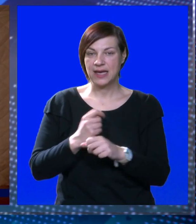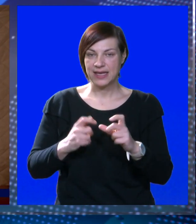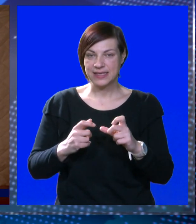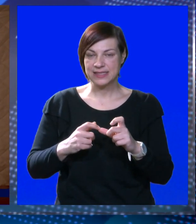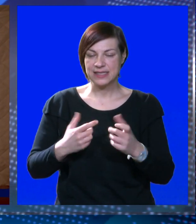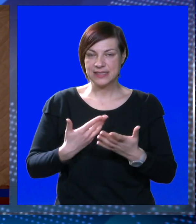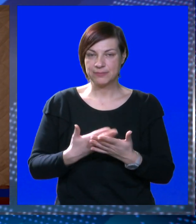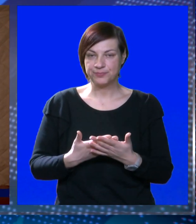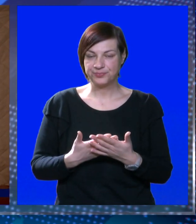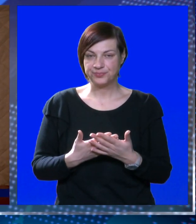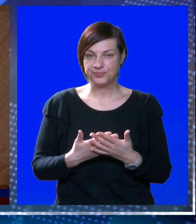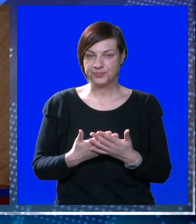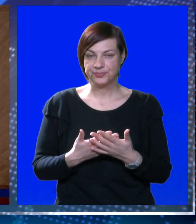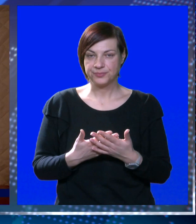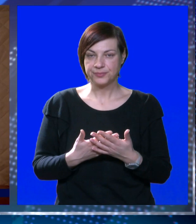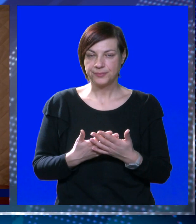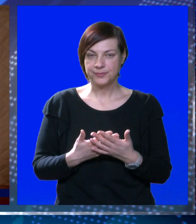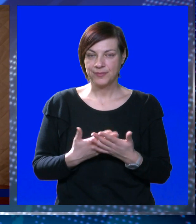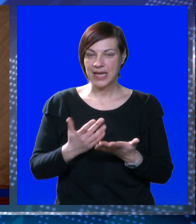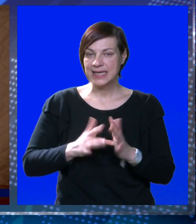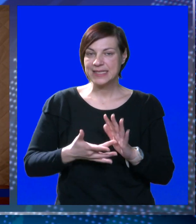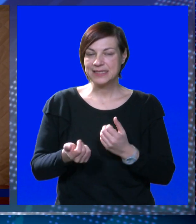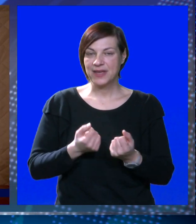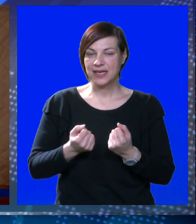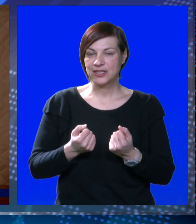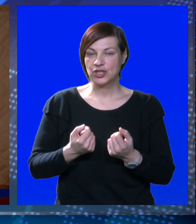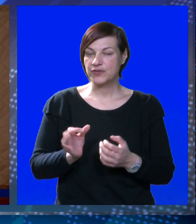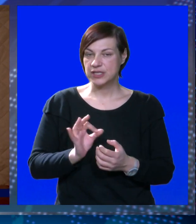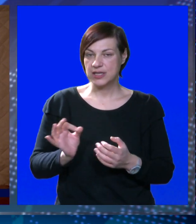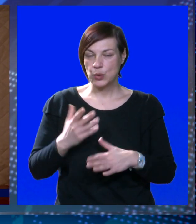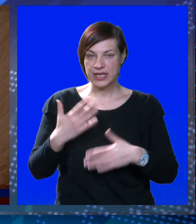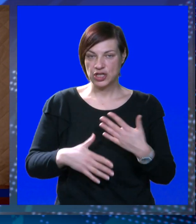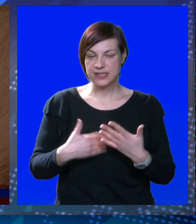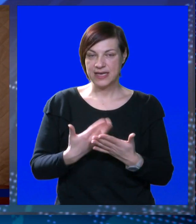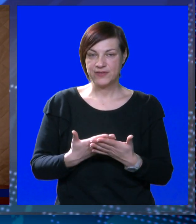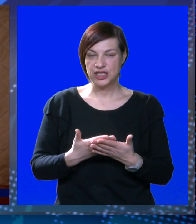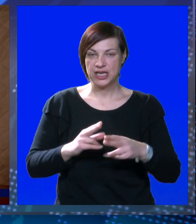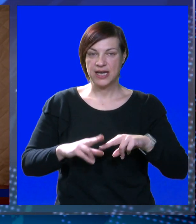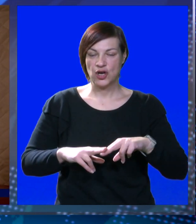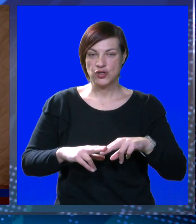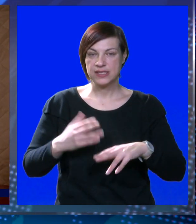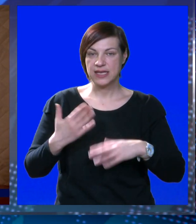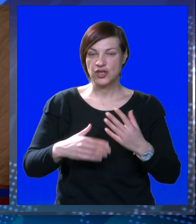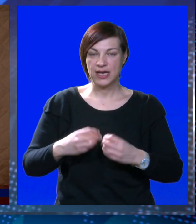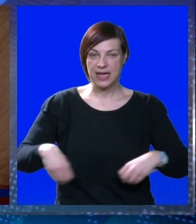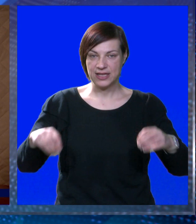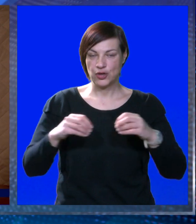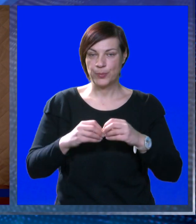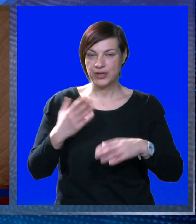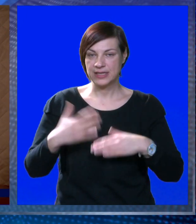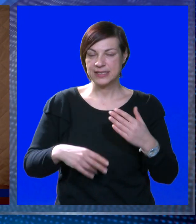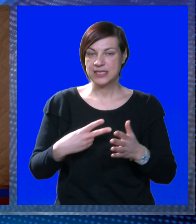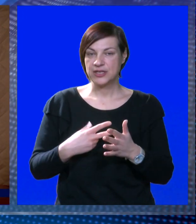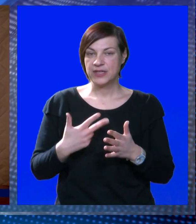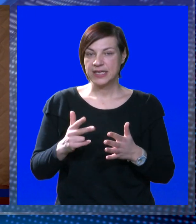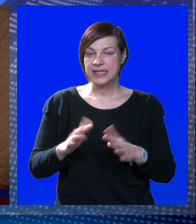Hrvatsku gorsku službu za spašavanje. Sve aktivnosti su uredno završene, ostaje nam do kraja projekta, a